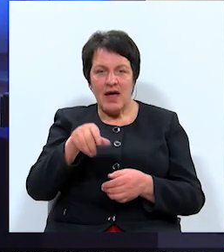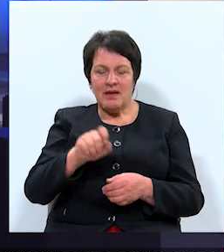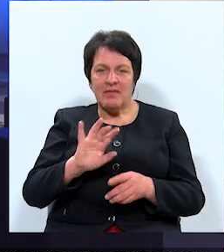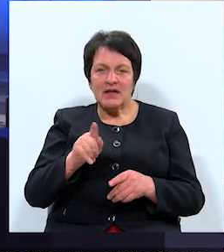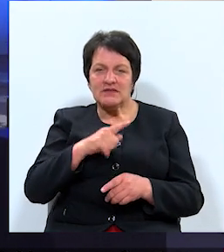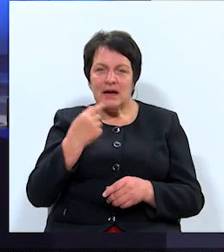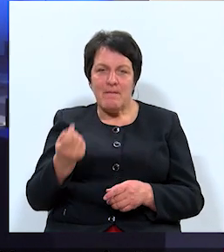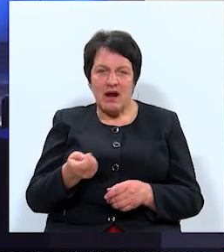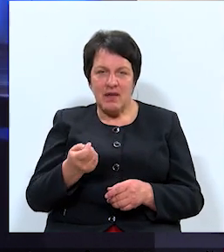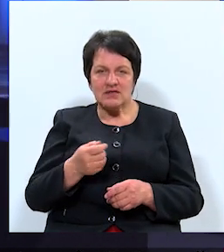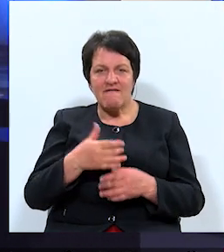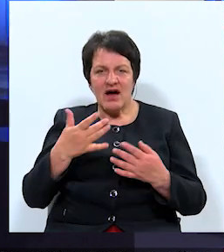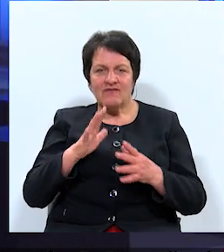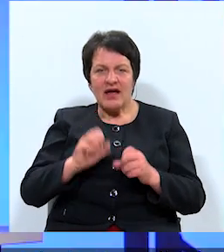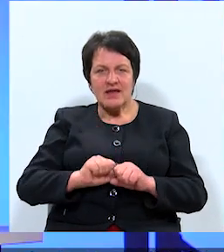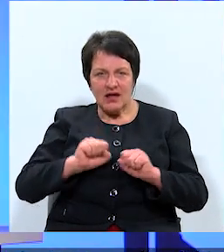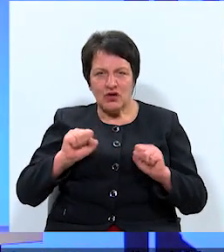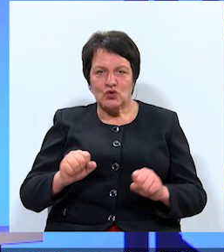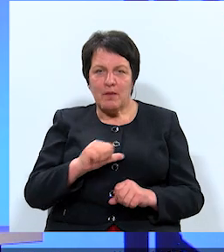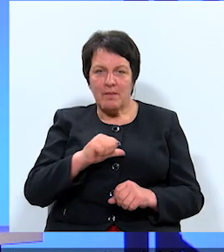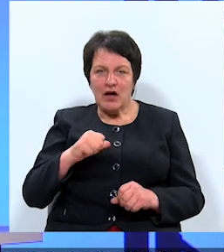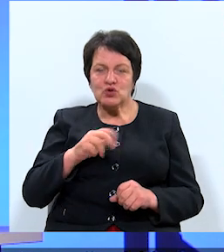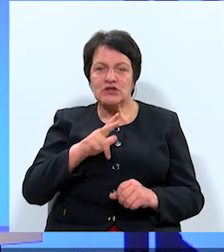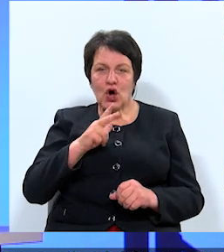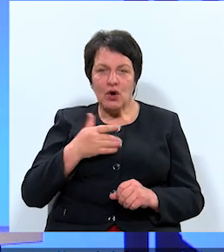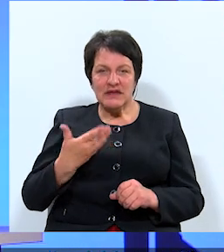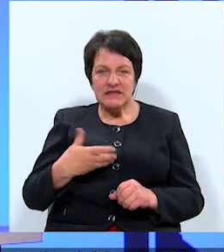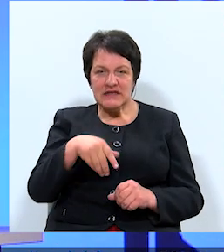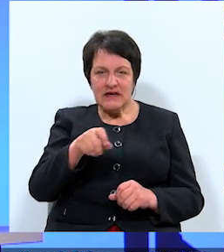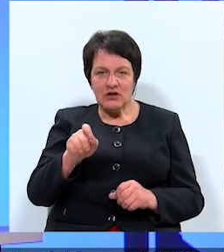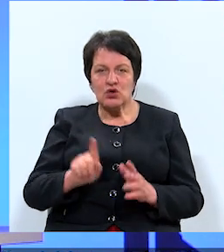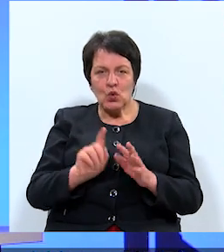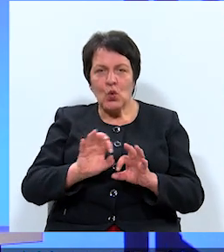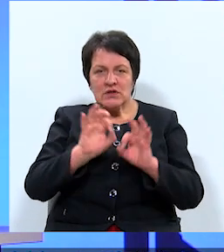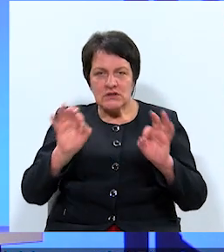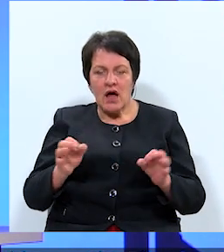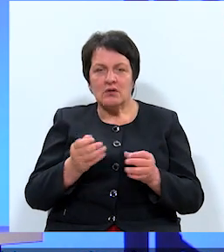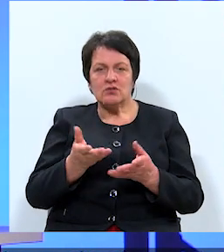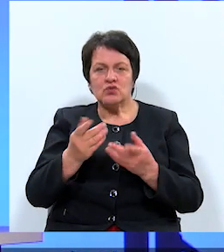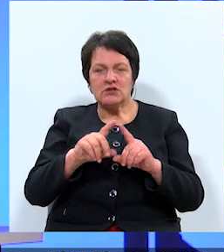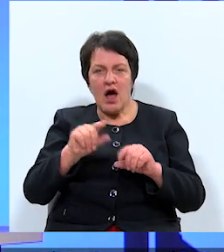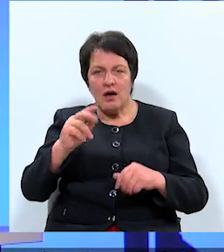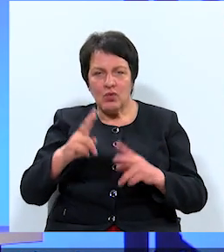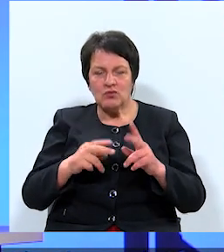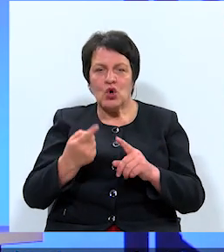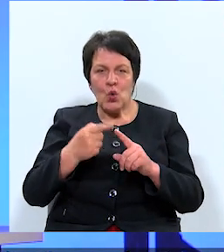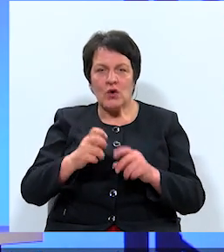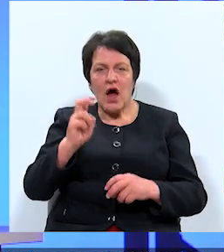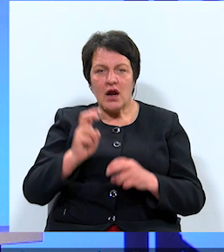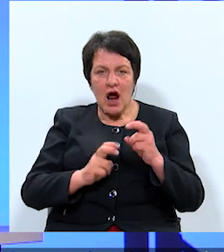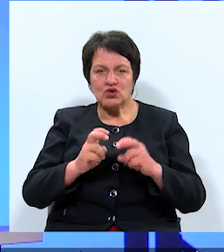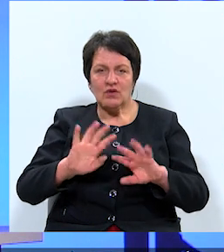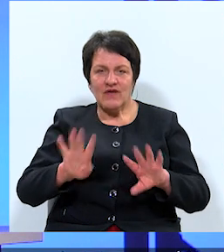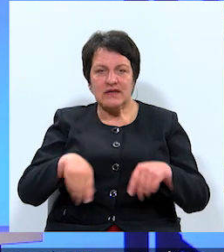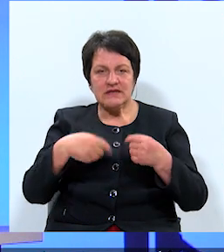Vairāk vajag iedrošināt pašus Daugavpils iedzīvotājus, uzsākt uzņēmumus un ražot vai